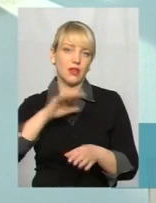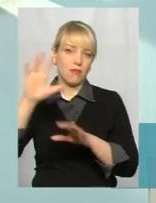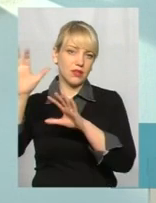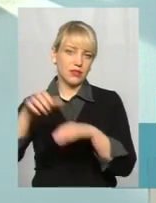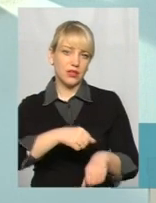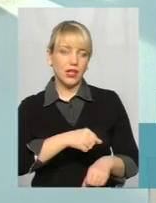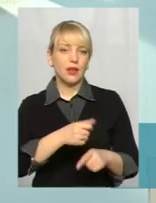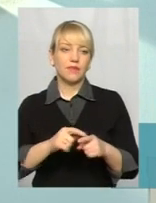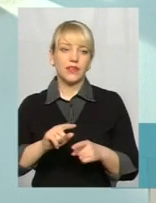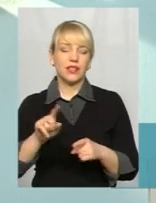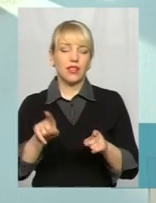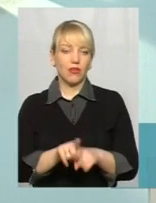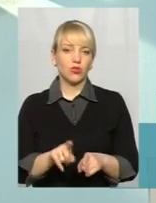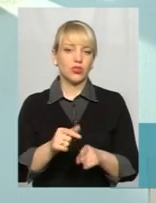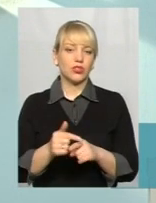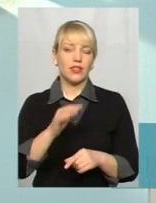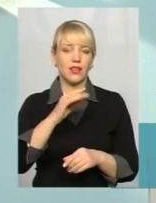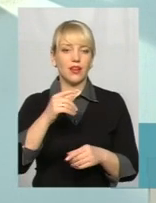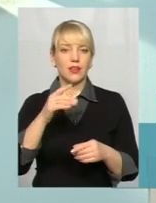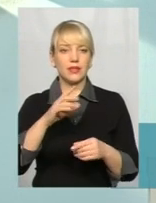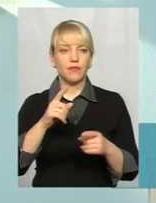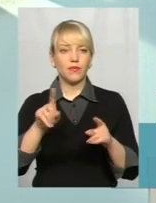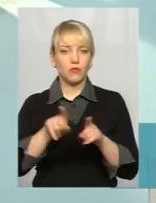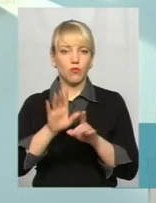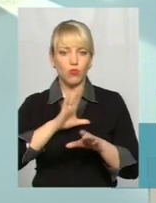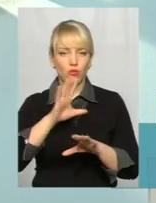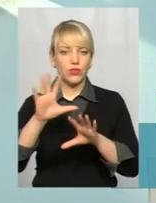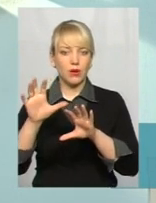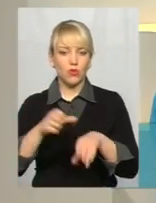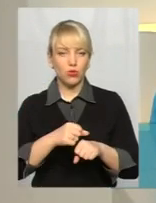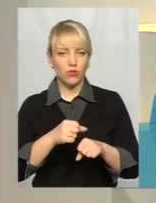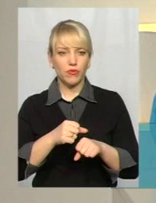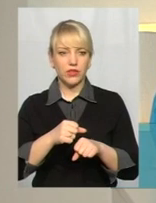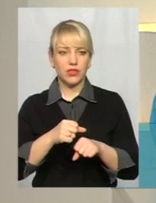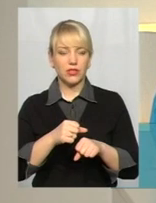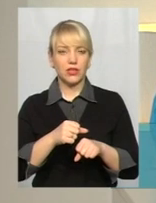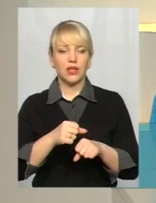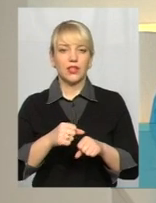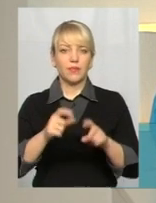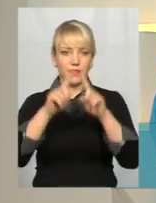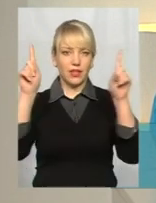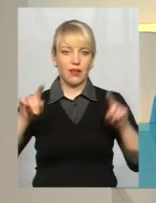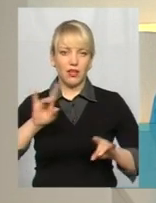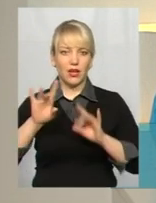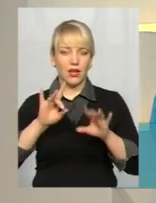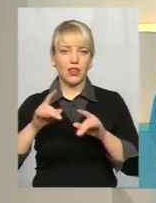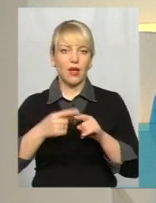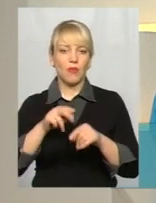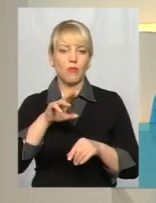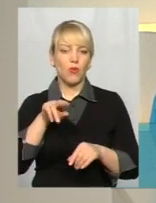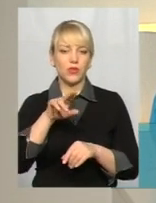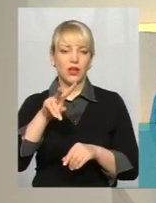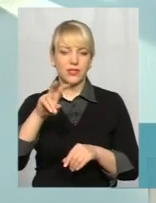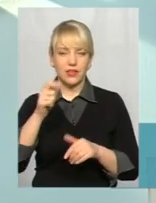був рекламний засіб демонтований на багатоповерхівці, але це був демонтований власником рекламної конструкції, там теж якраз так само по Подільськи, недалеко від